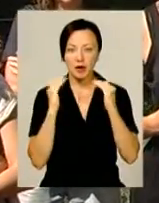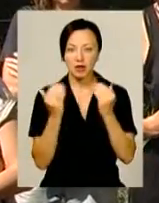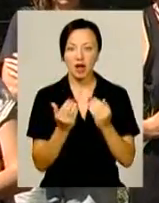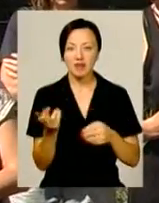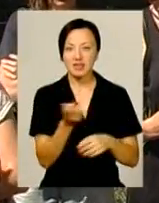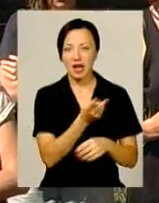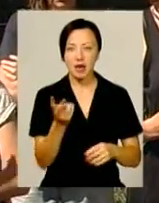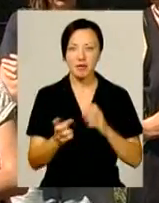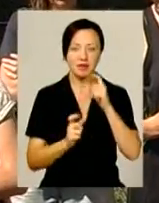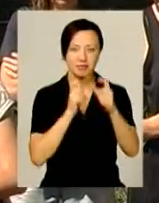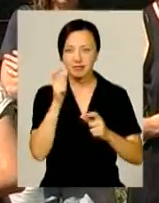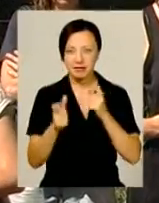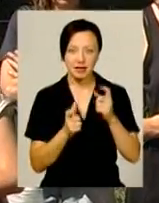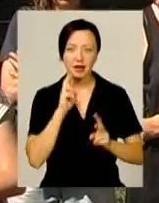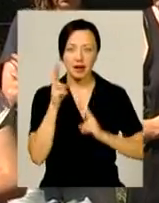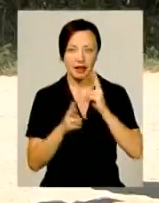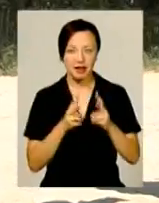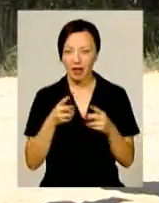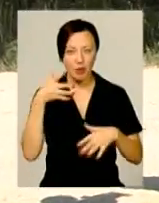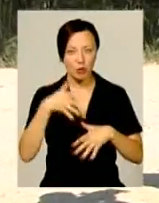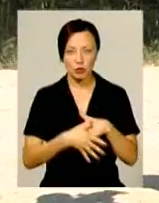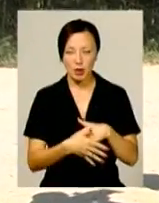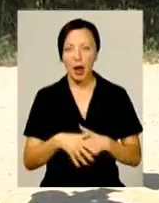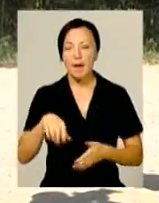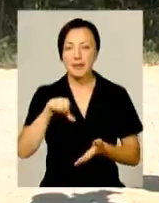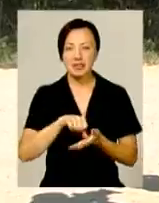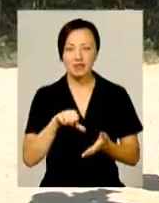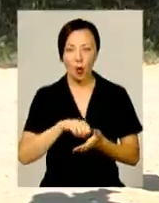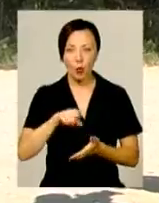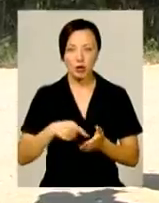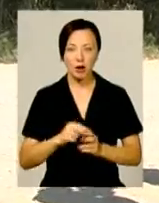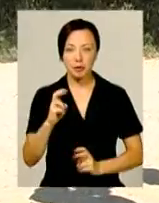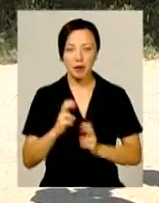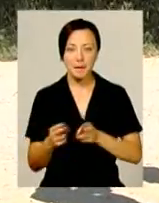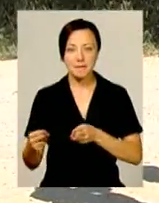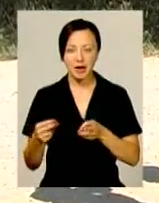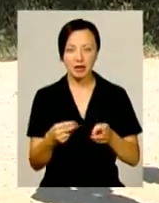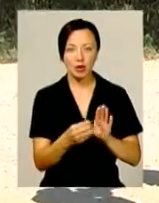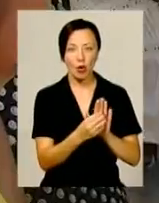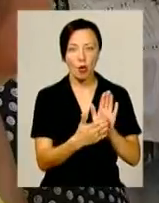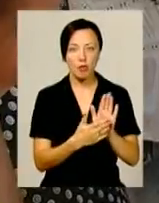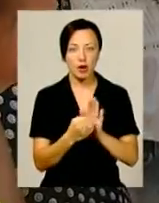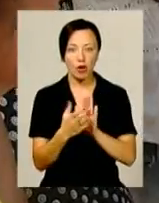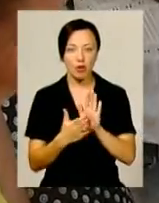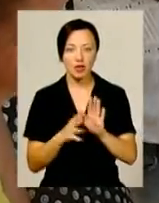непорозуміння. Пізніше з'ясувалося, представники комунального підприємства «Спецкомунтранс» приїхали облікувати тварин, адже назавтра